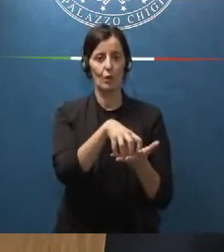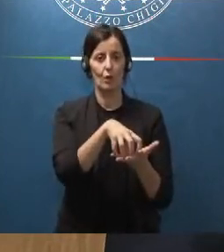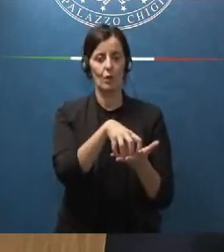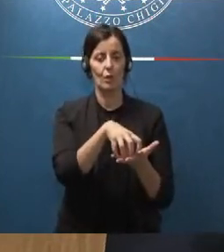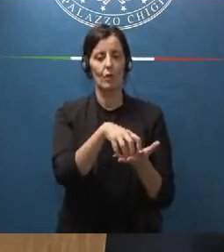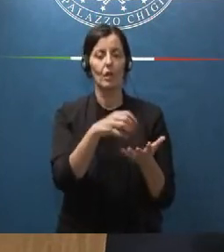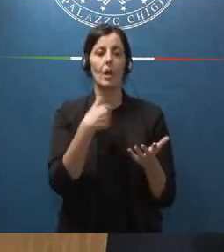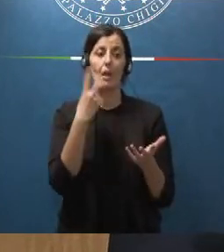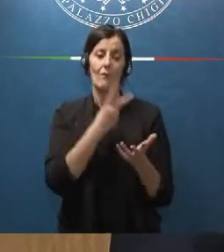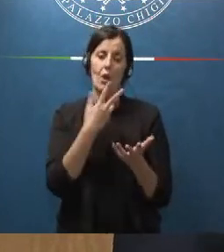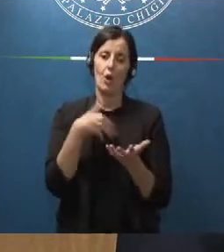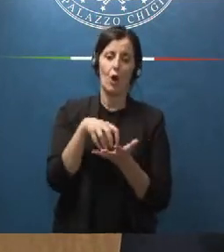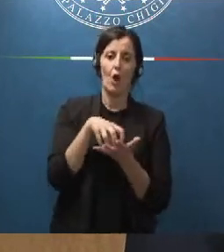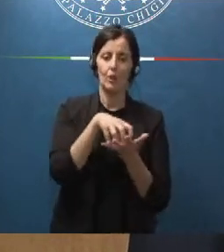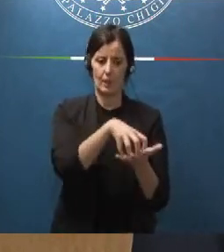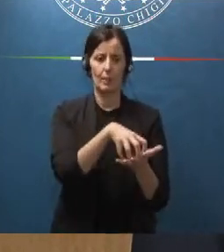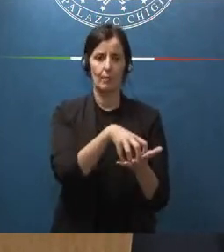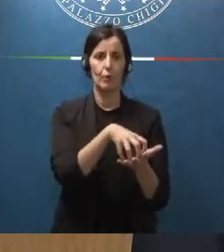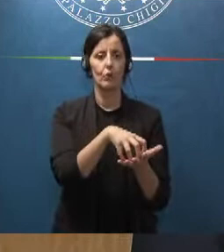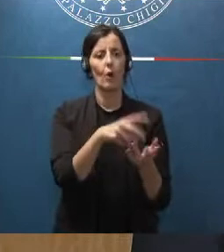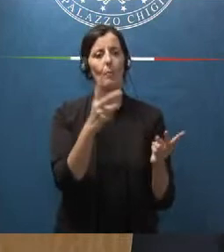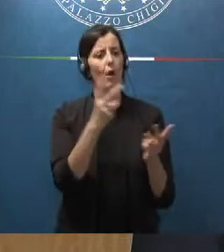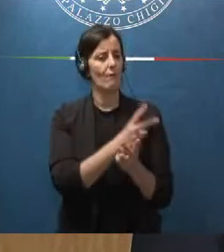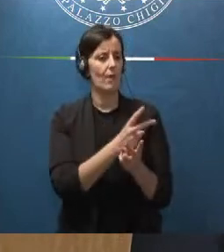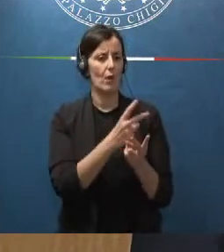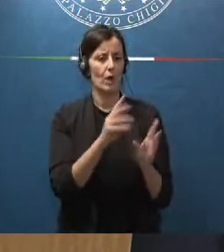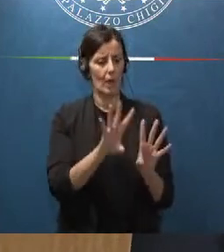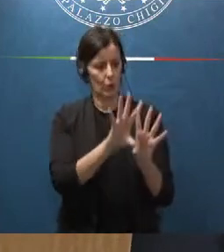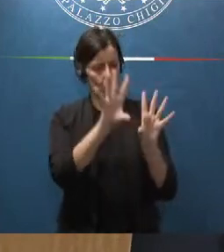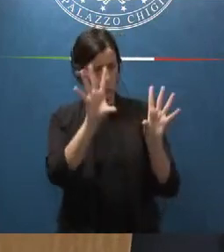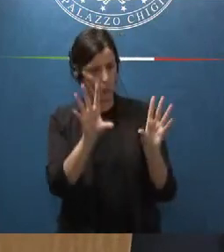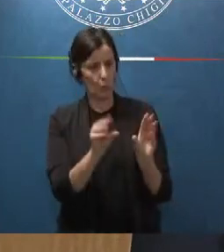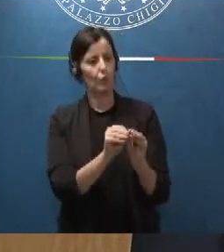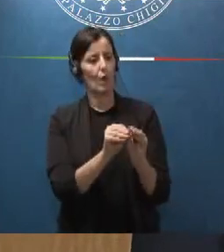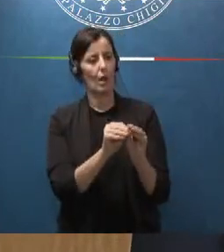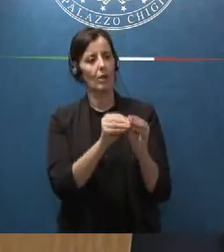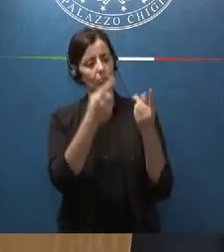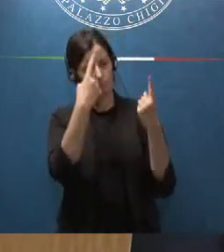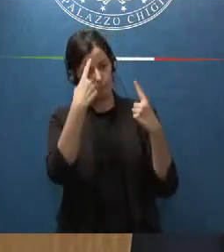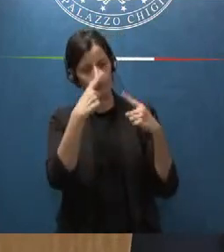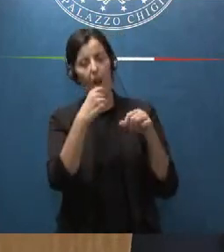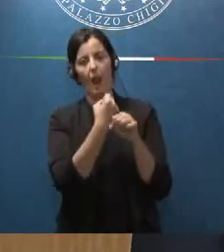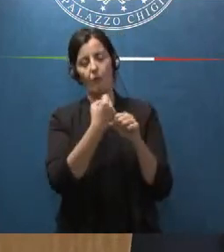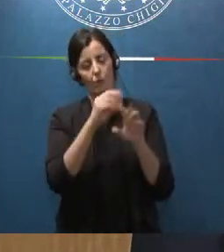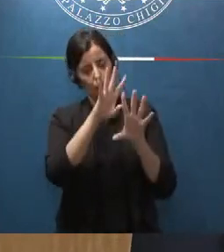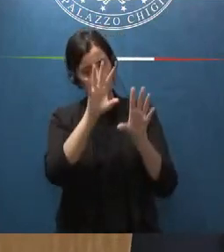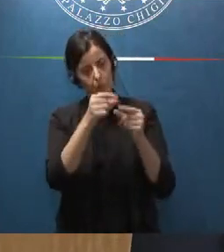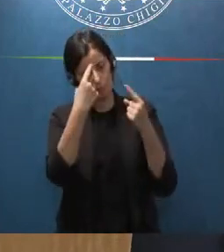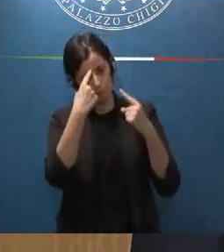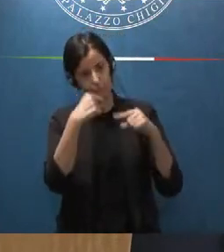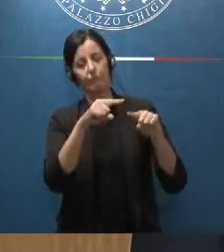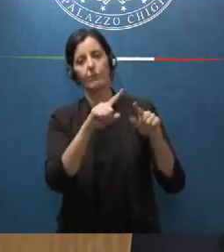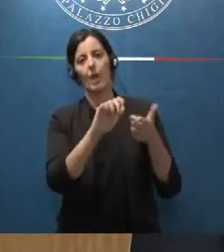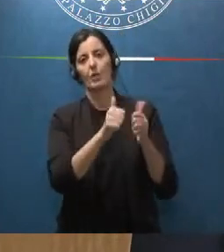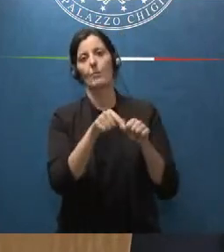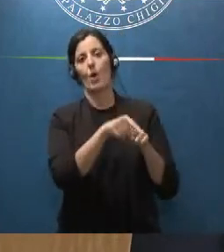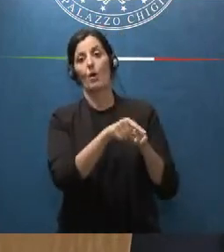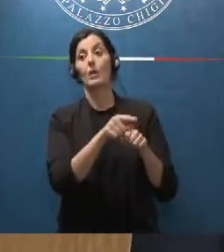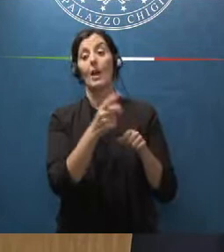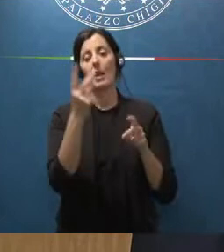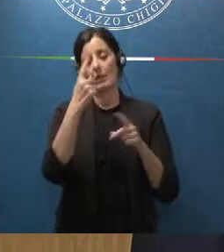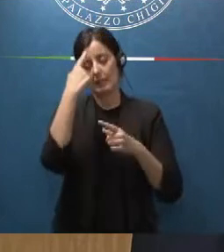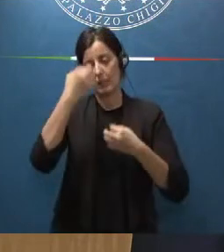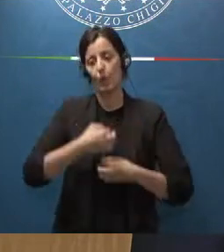presuppongono che ci sia il completamento dell'opera da parte dell'ordinamento sportivo e quindi siamo certi che il Comni in prima